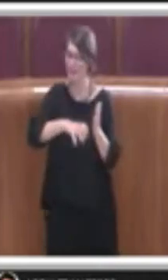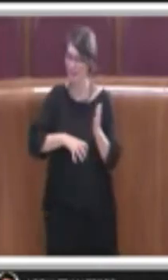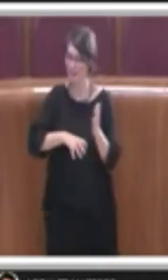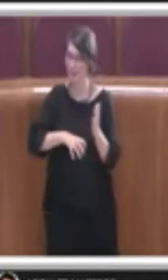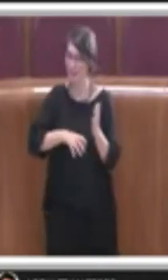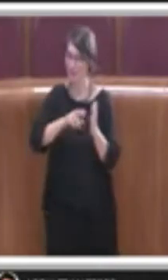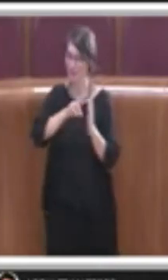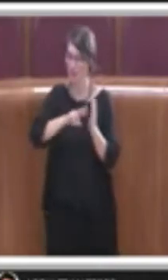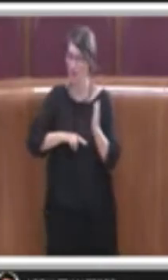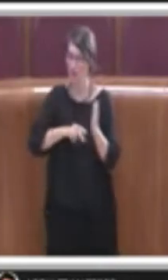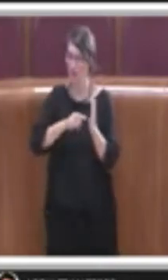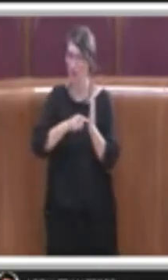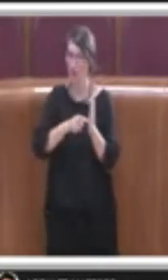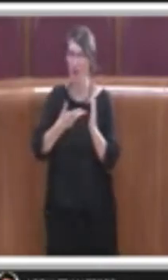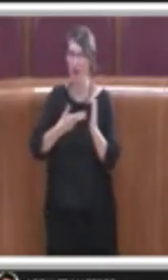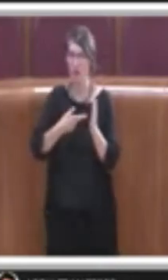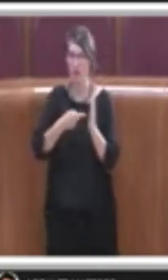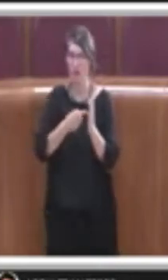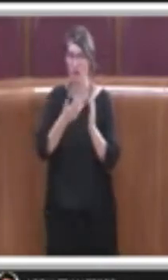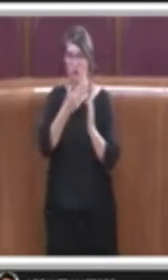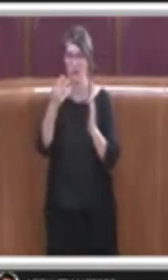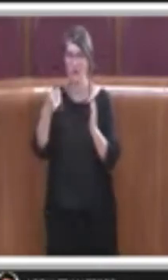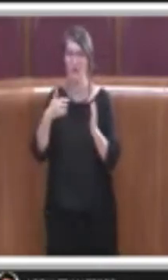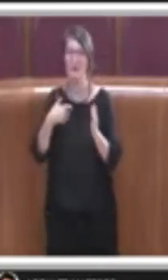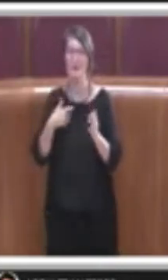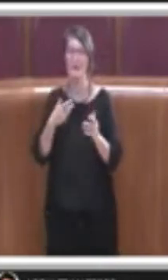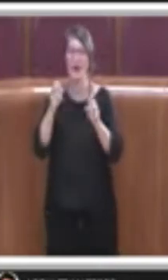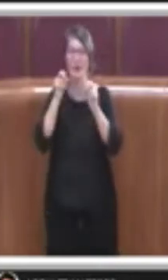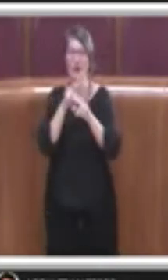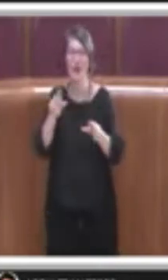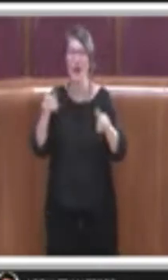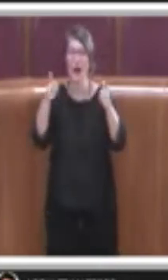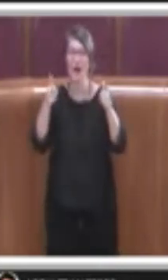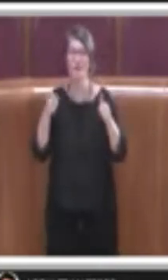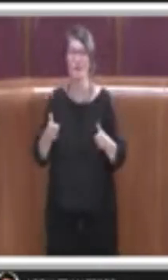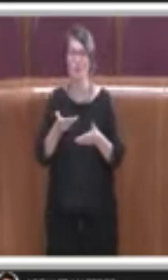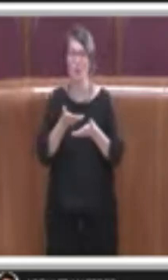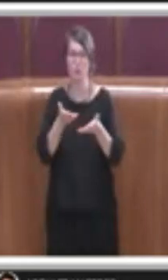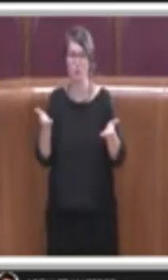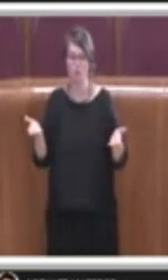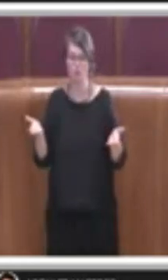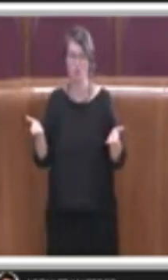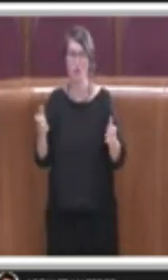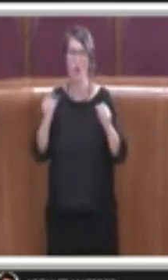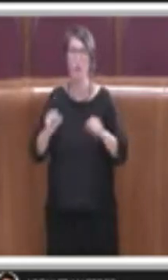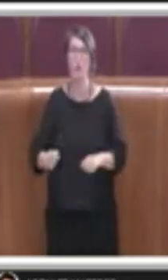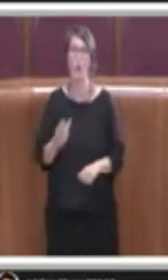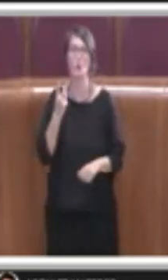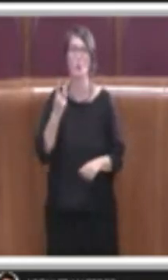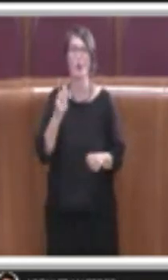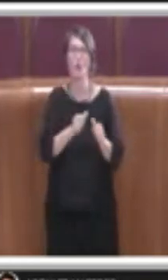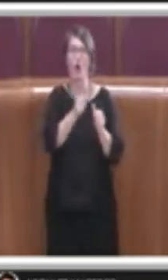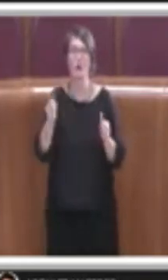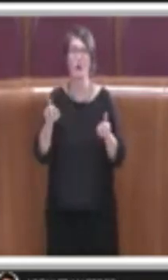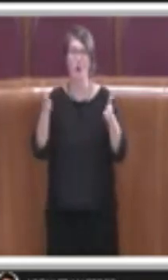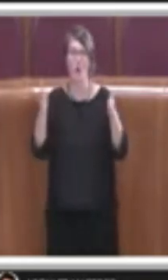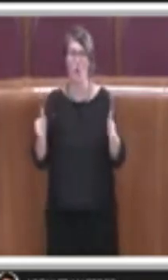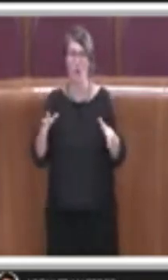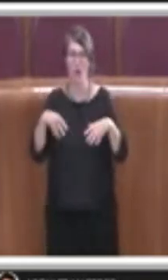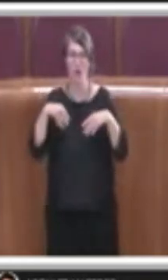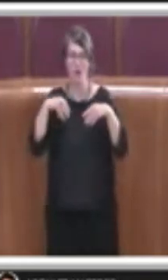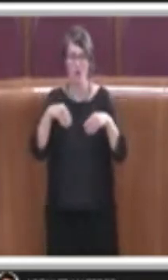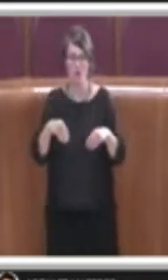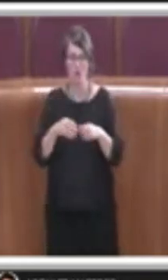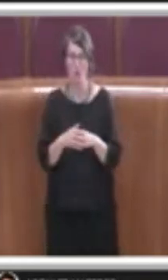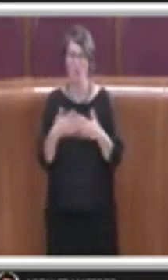'avviso pubblico alla cittadinanza per le domande di ingresso potrà avvenire almeno due volte l'anno. Quindi ecco, io personalmente vorrei ringraziare